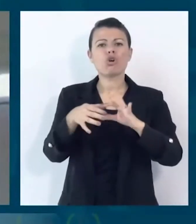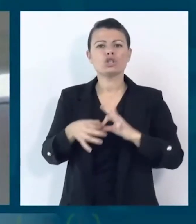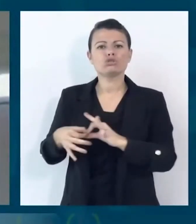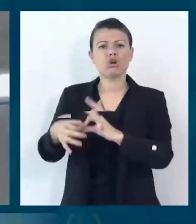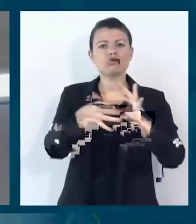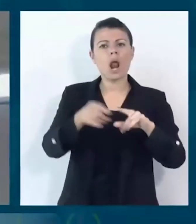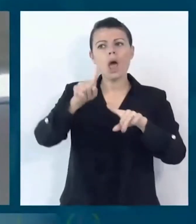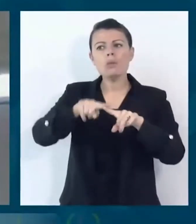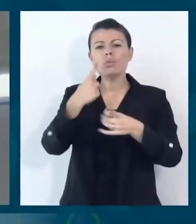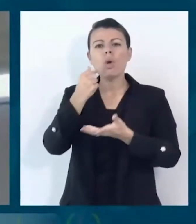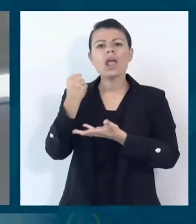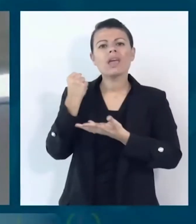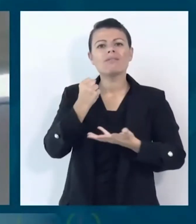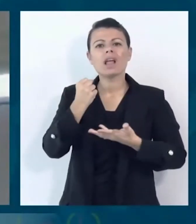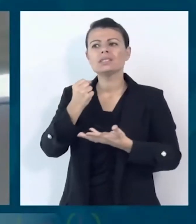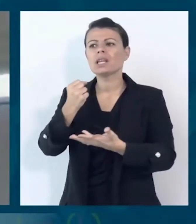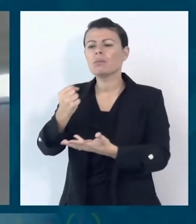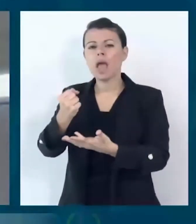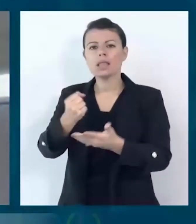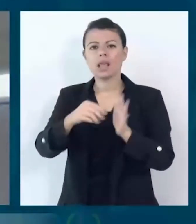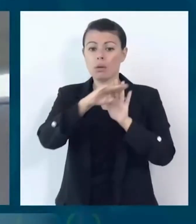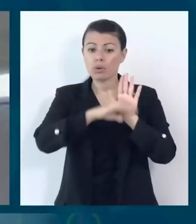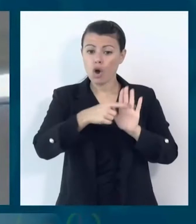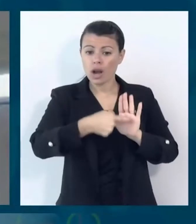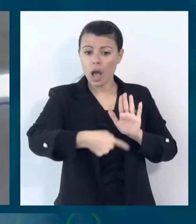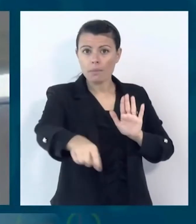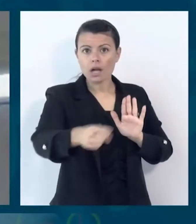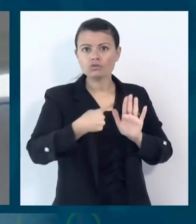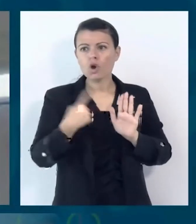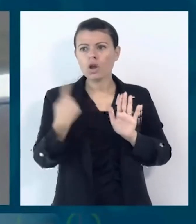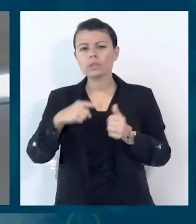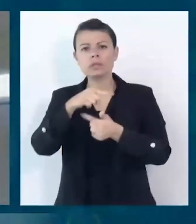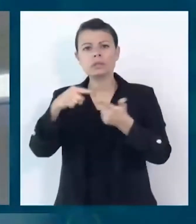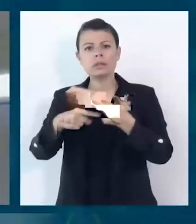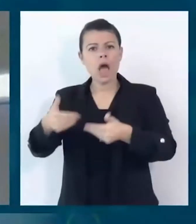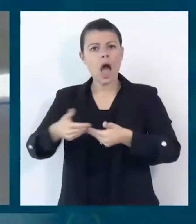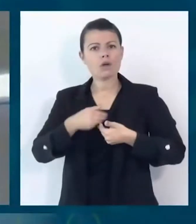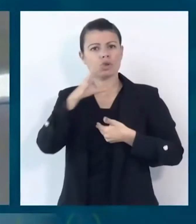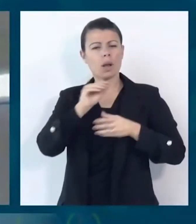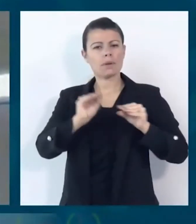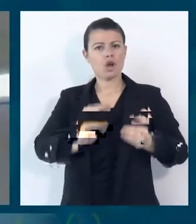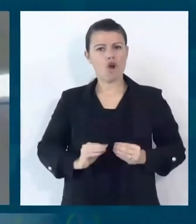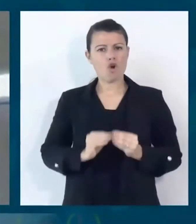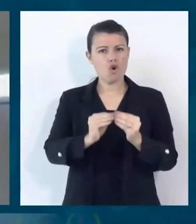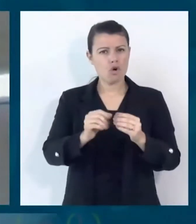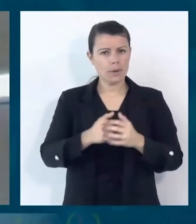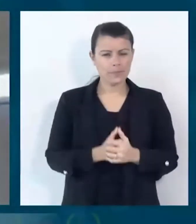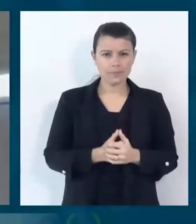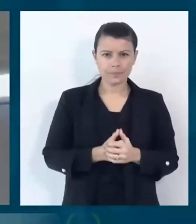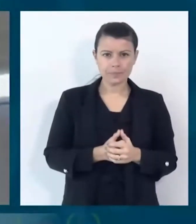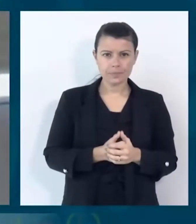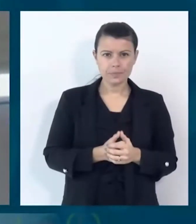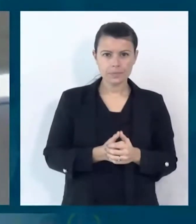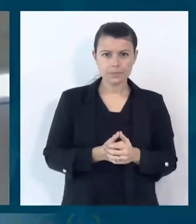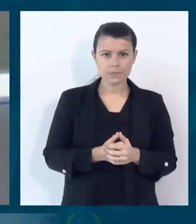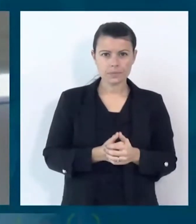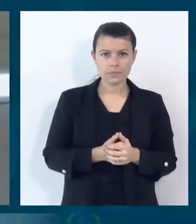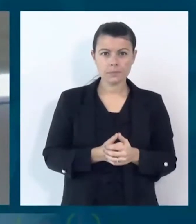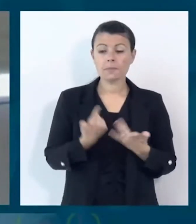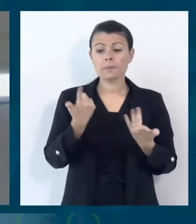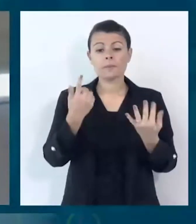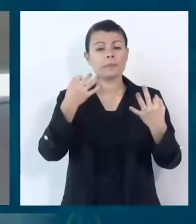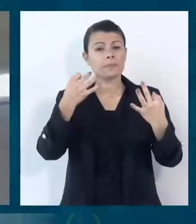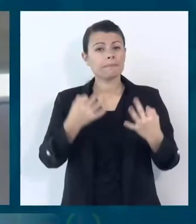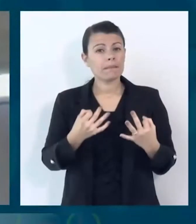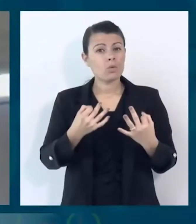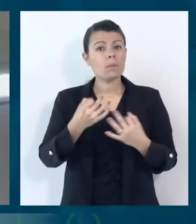investimenti nell'ambito della prossima programmazione. Voi sapete certamente che a marzo la Commissione